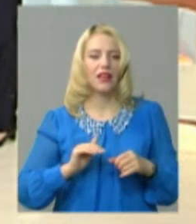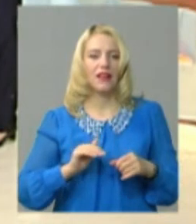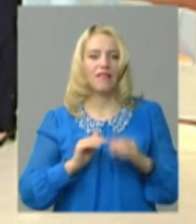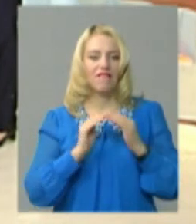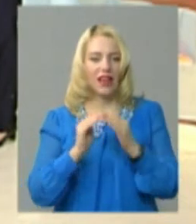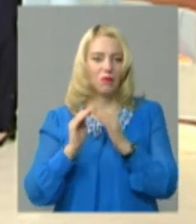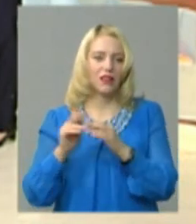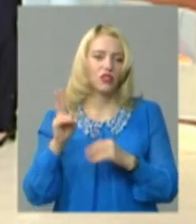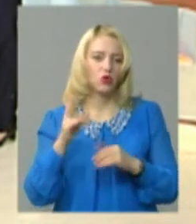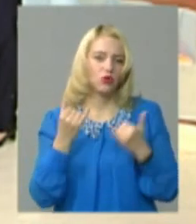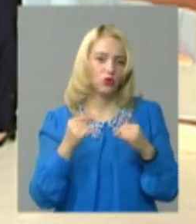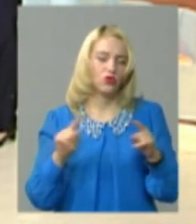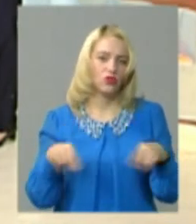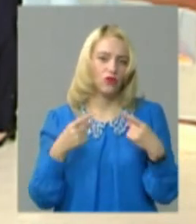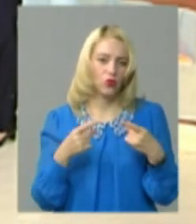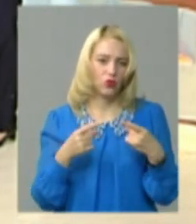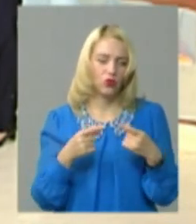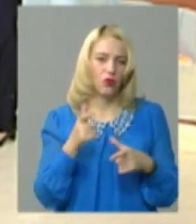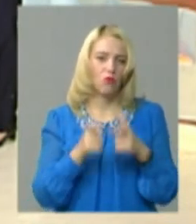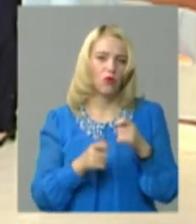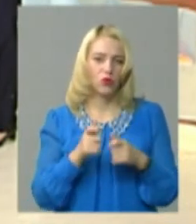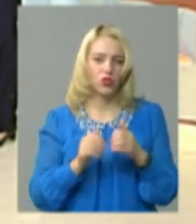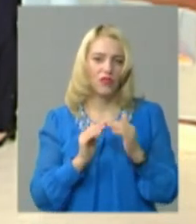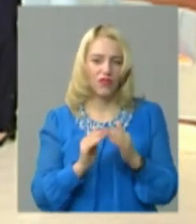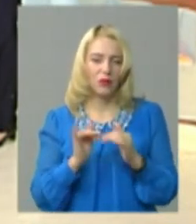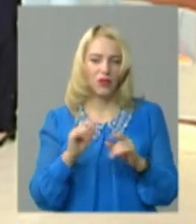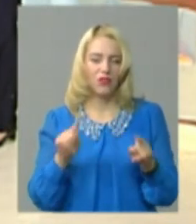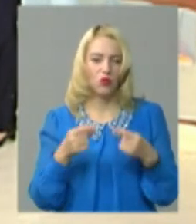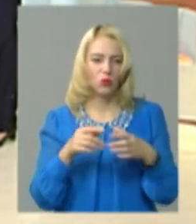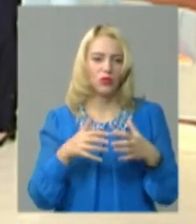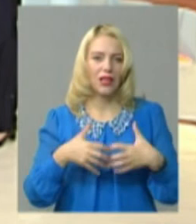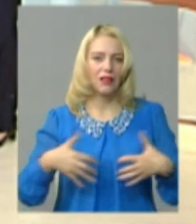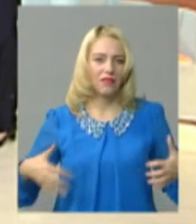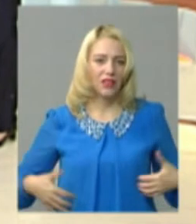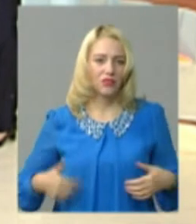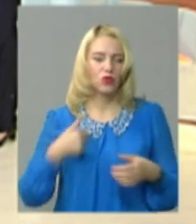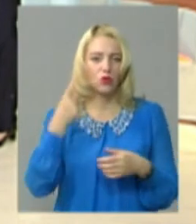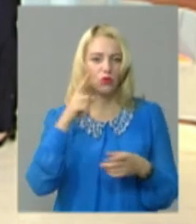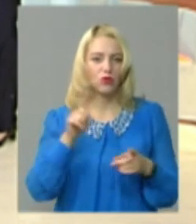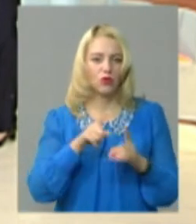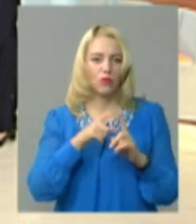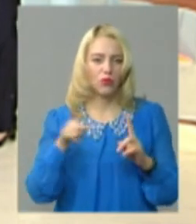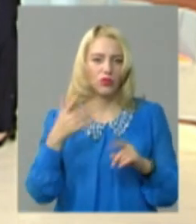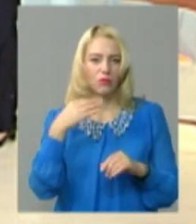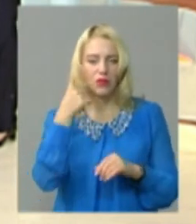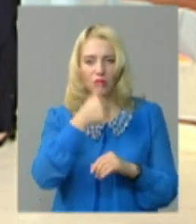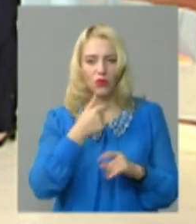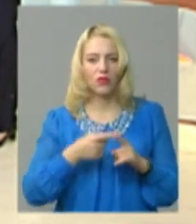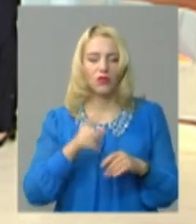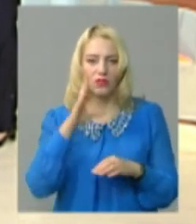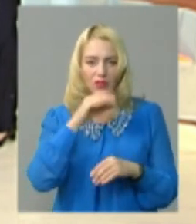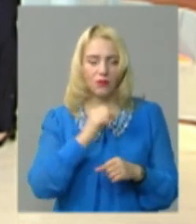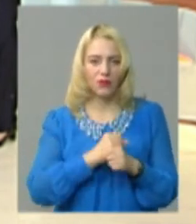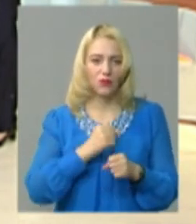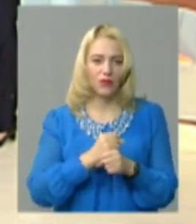сьогодні створюють молочні фермери, відновлюють тваринництво. Я думаю, що напротязі п'яти років вона ефективно